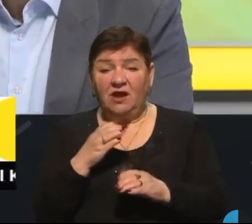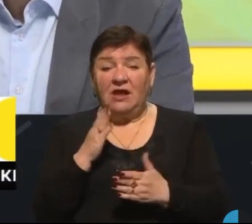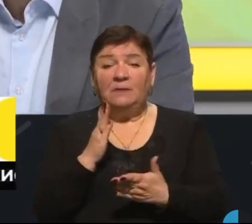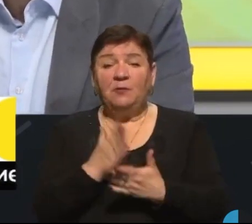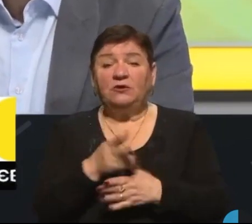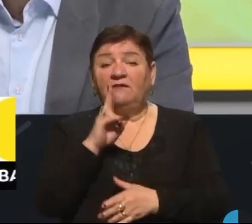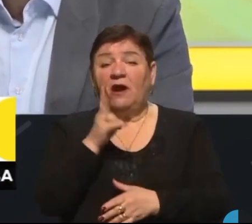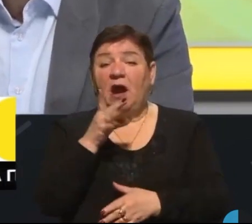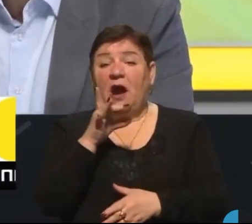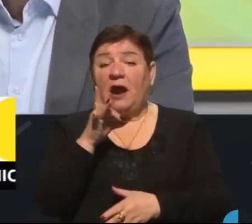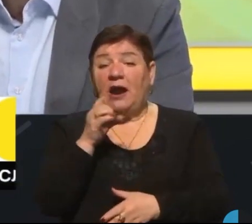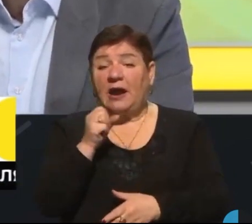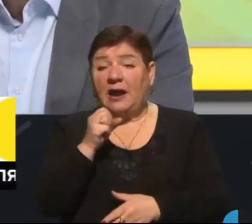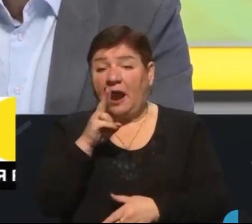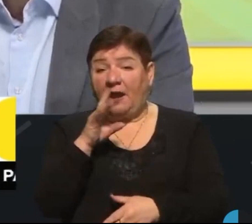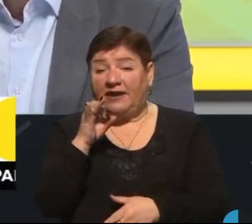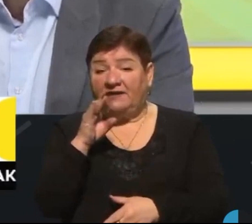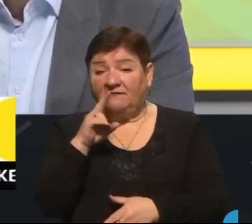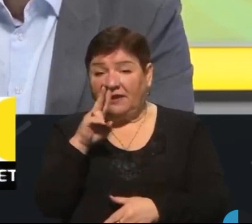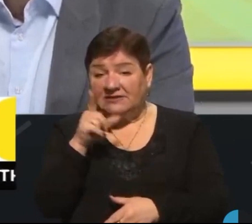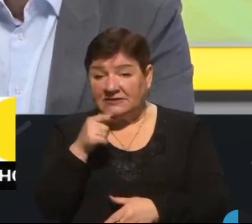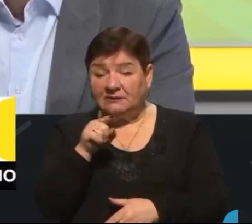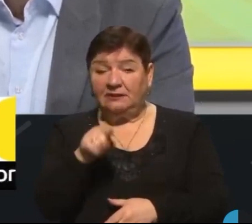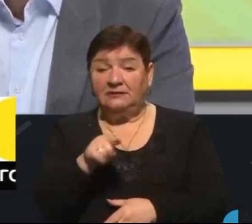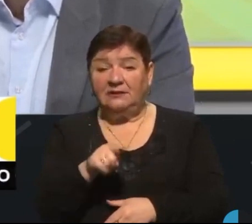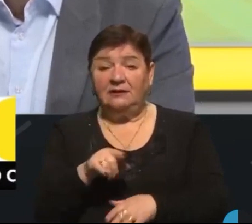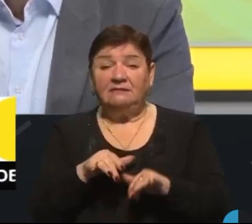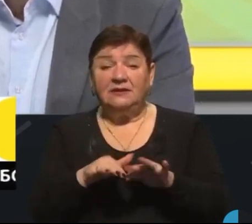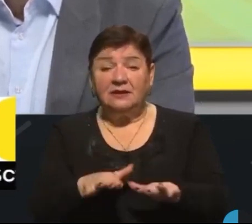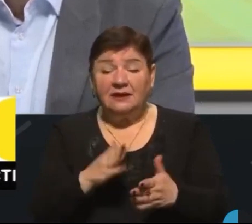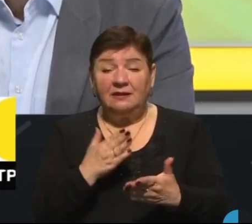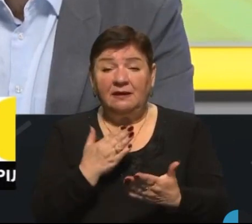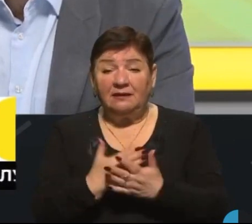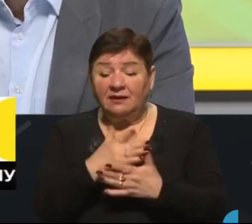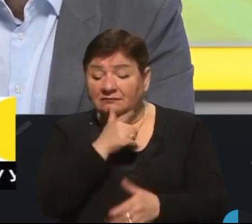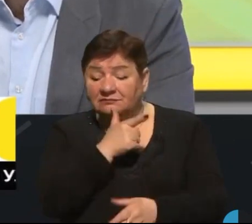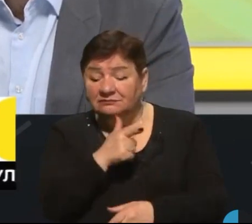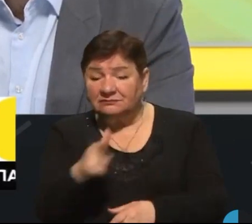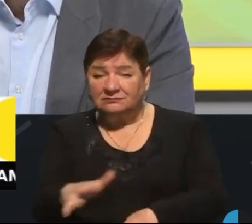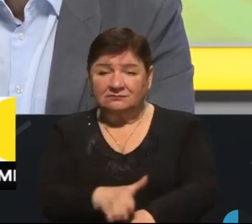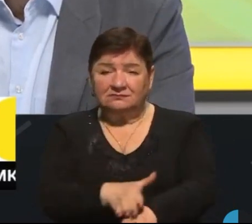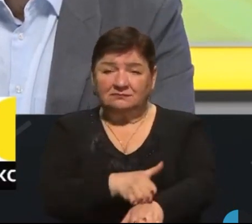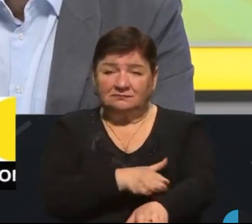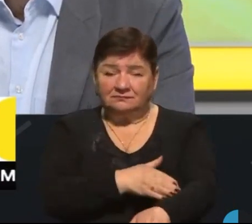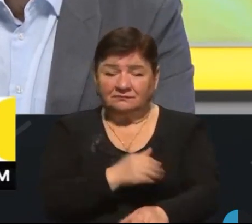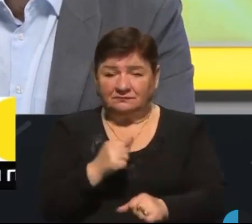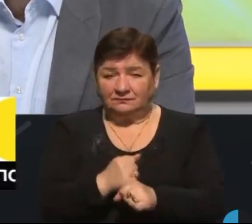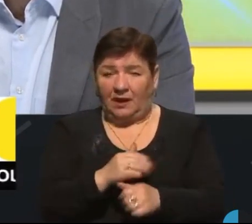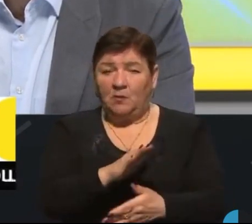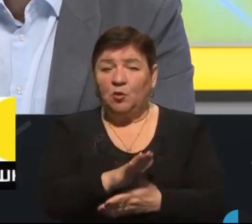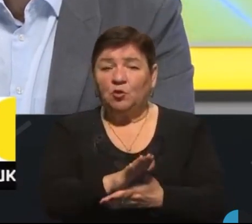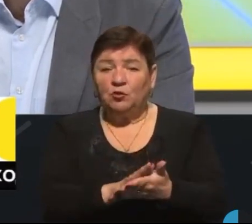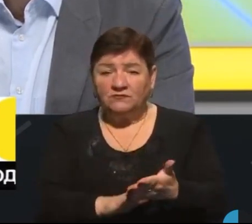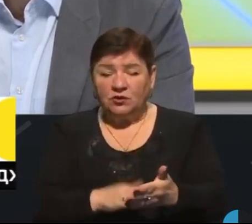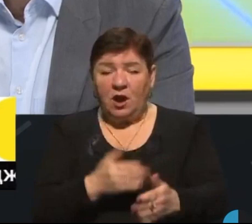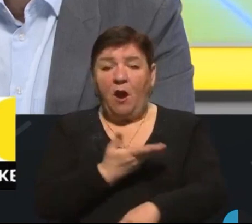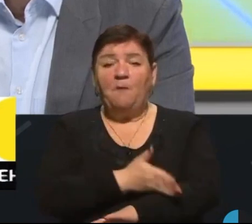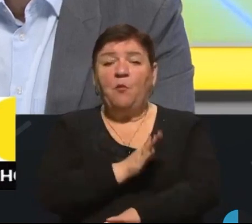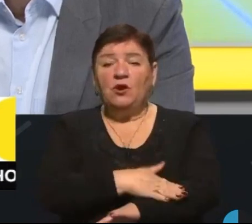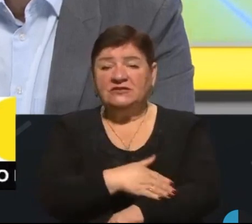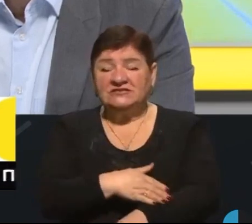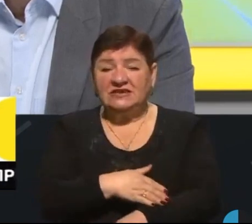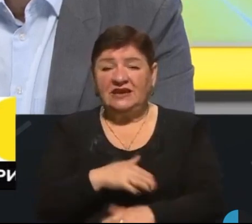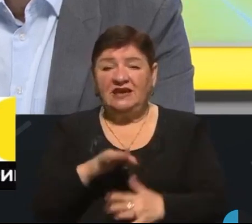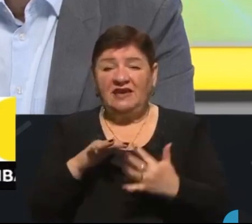Але треба розуміти, що через ті дії, які певний час або довгий час вчиняли і продовжують вчиняти польські фермери,